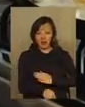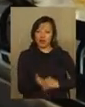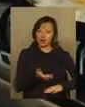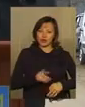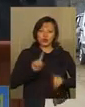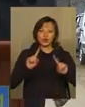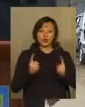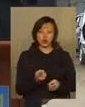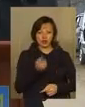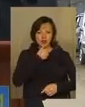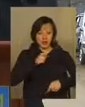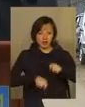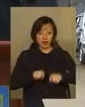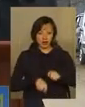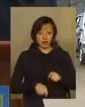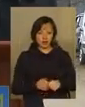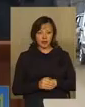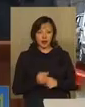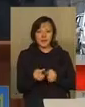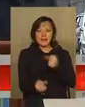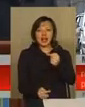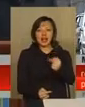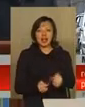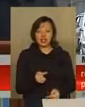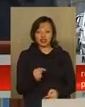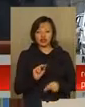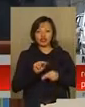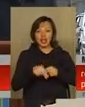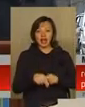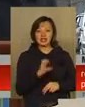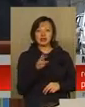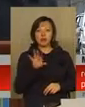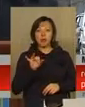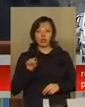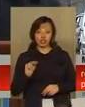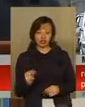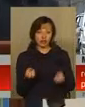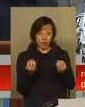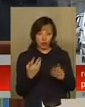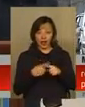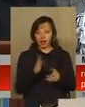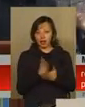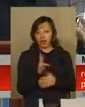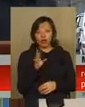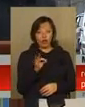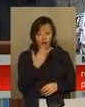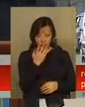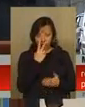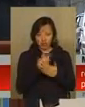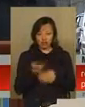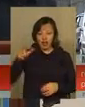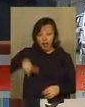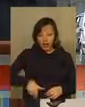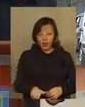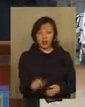випробуванням. Перехід через смотриць. От ніби така ситуація просто. Ну що ж, техніка є. Новий каніон бачили наш,